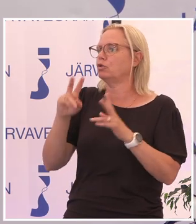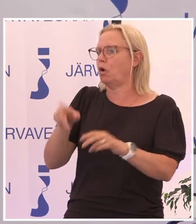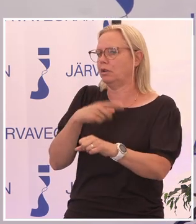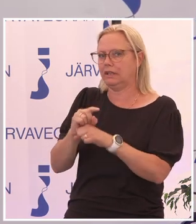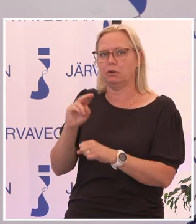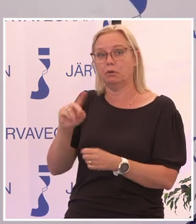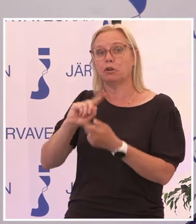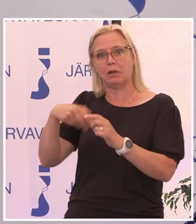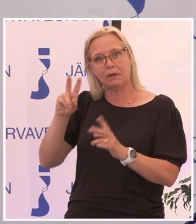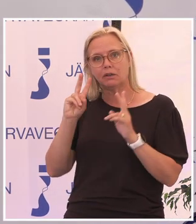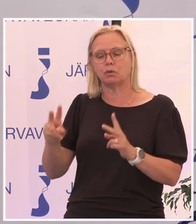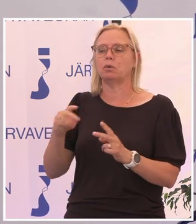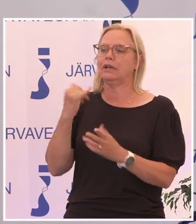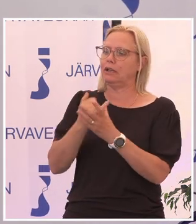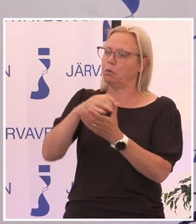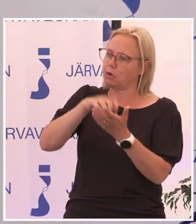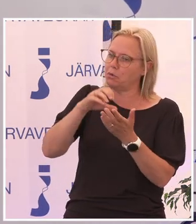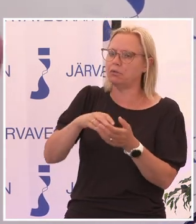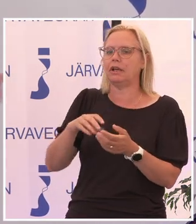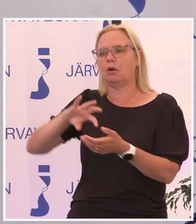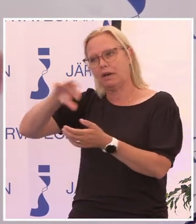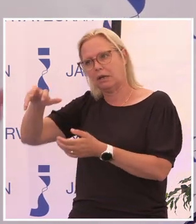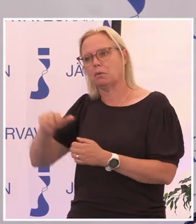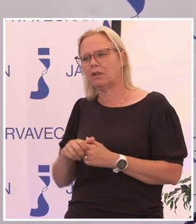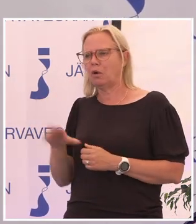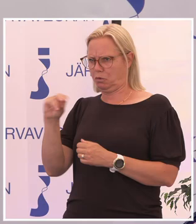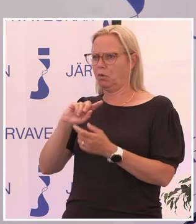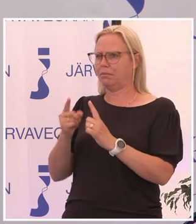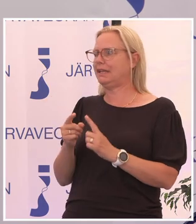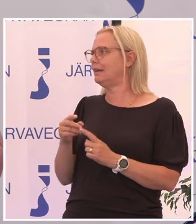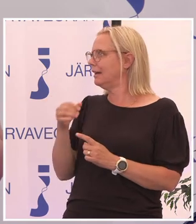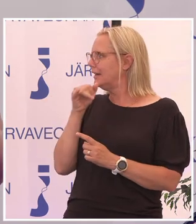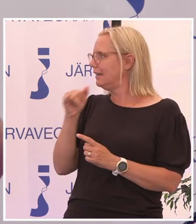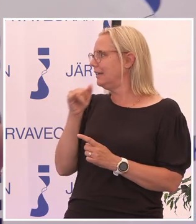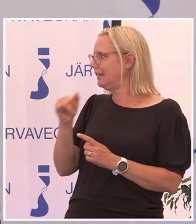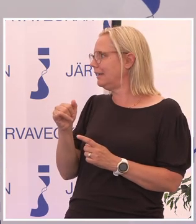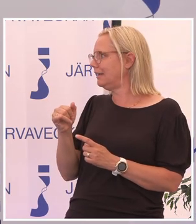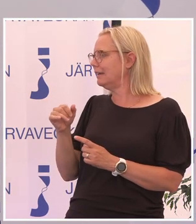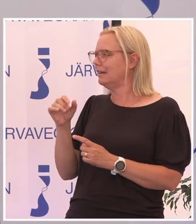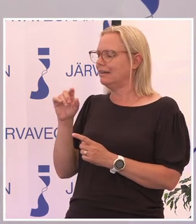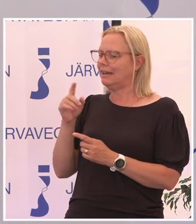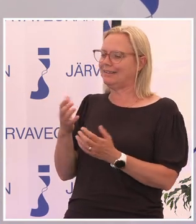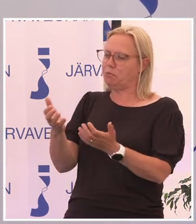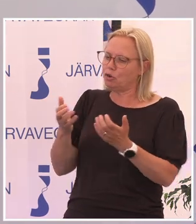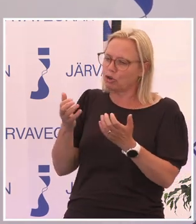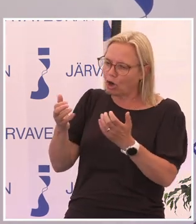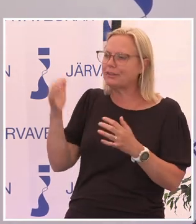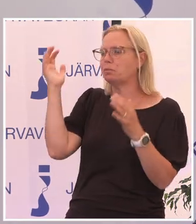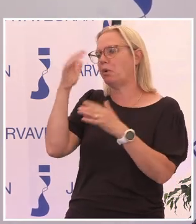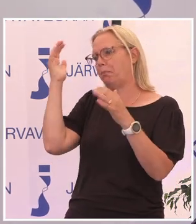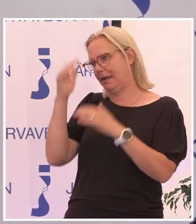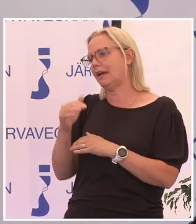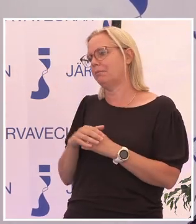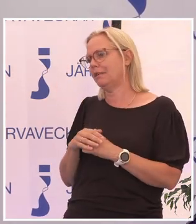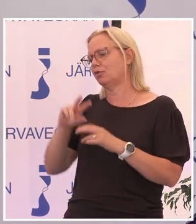allt mer i kommuner och regioner. Då blir det ju i någon bemärkelse ett väldigt byråkratiskt problem. Det är